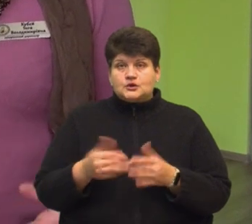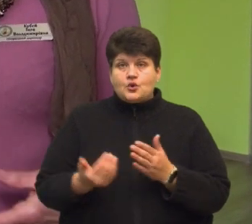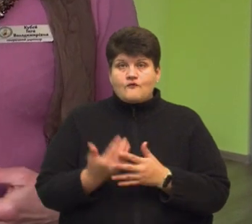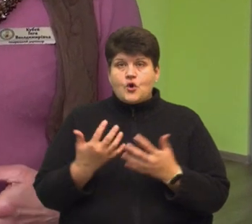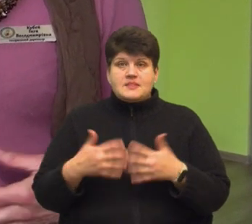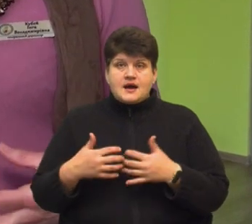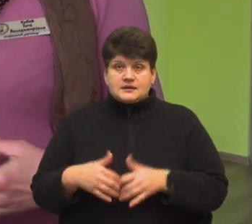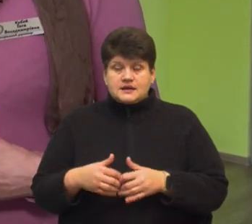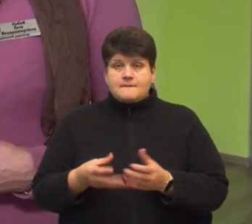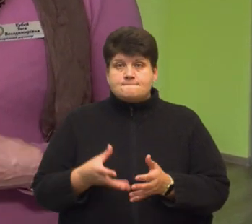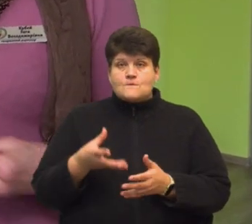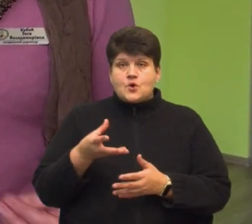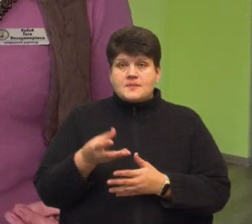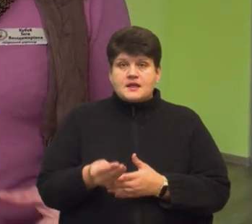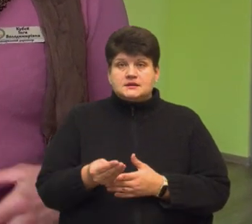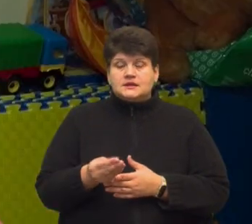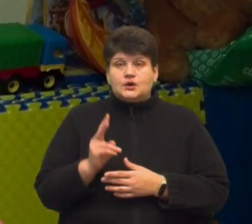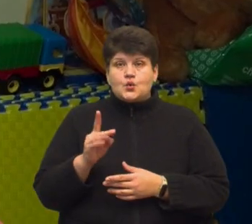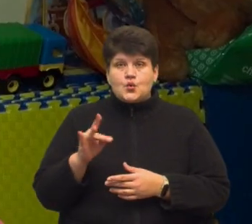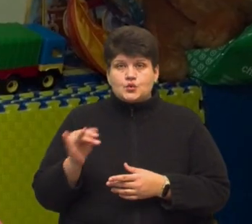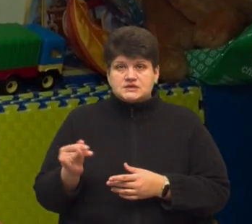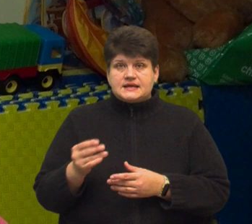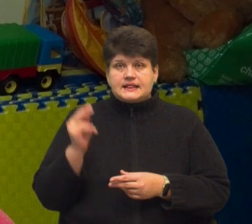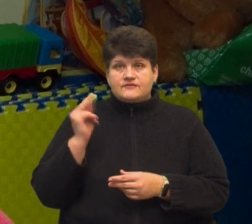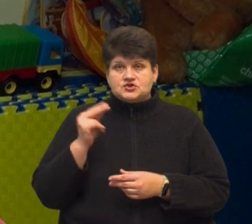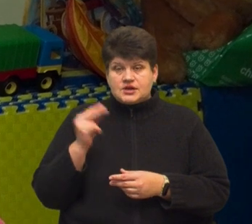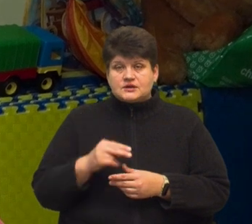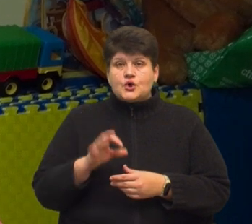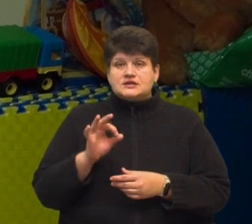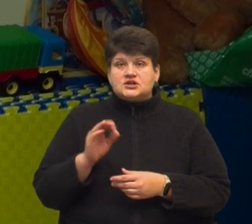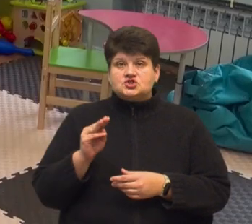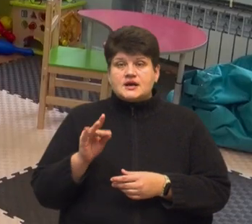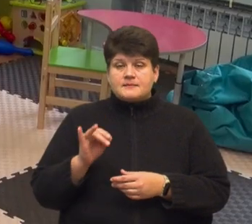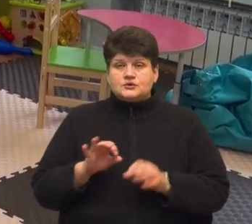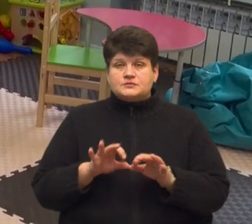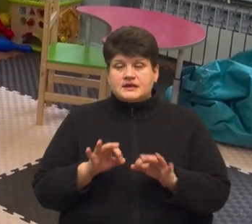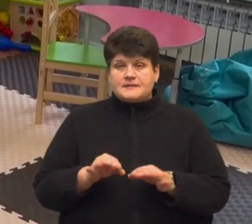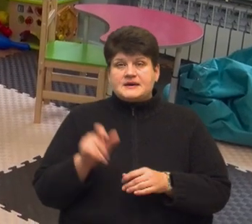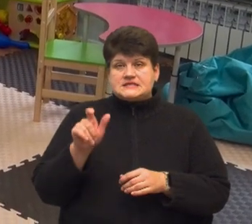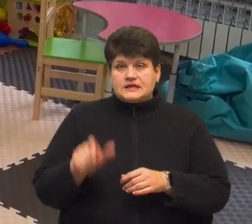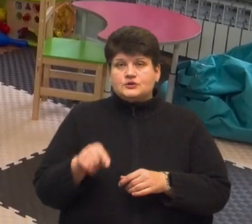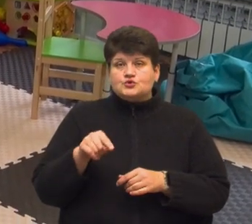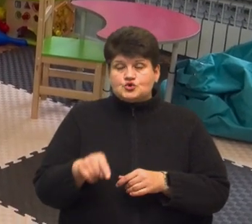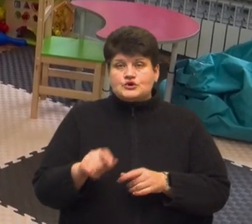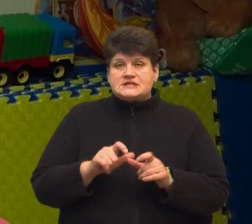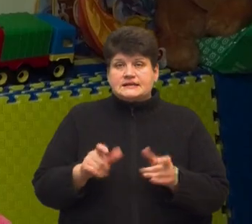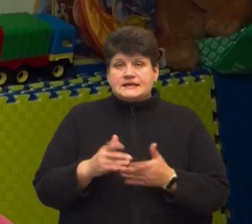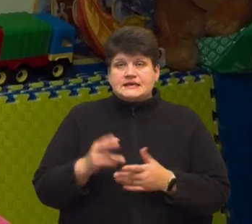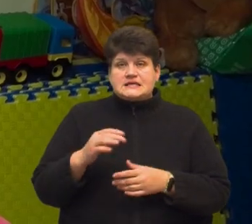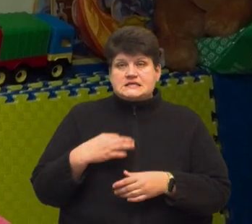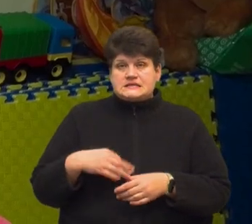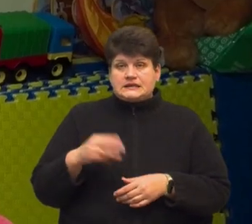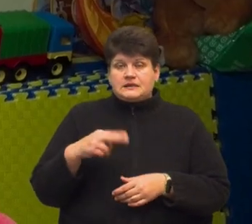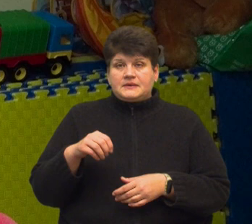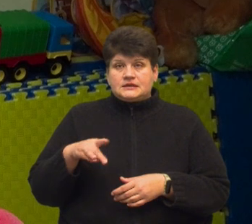проплатити курси, якісь навчання. Оксана Шеремет розповідає, пацієнтом цього закладу є її син Дмитро. Мого